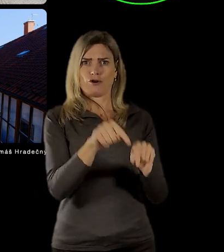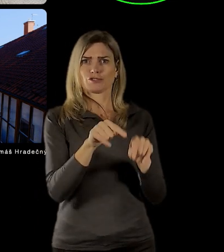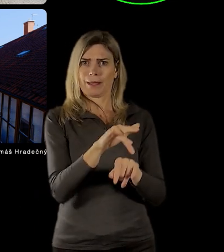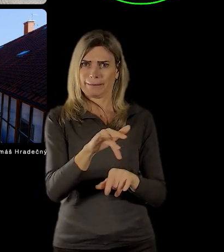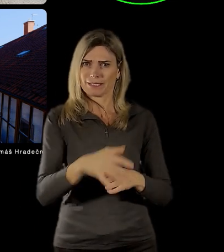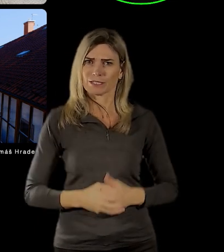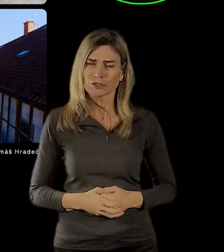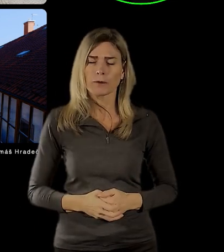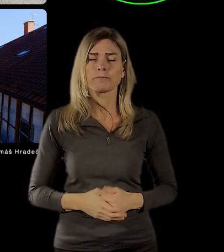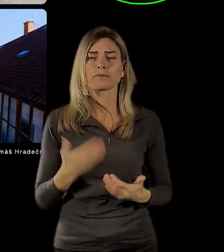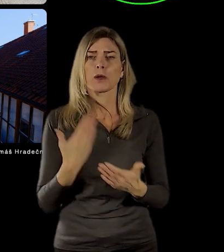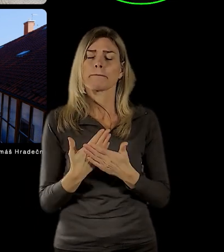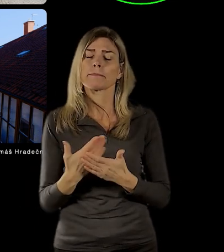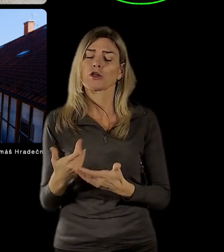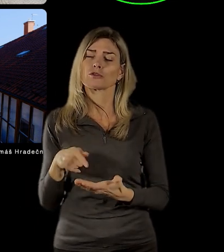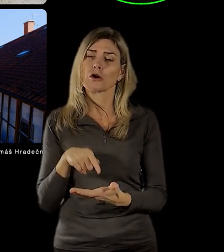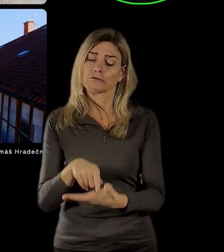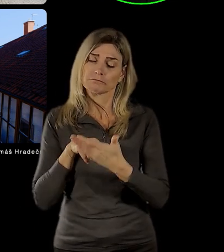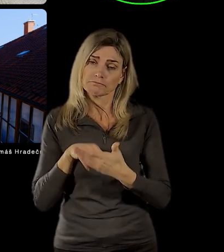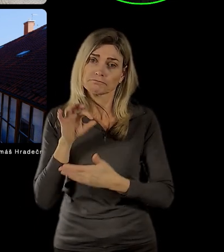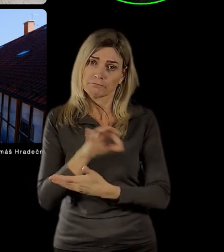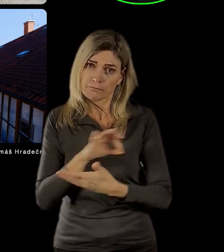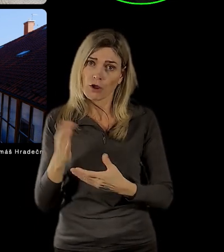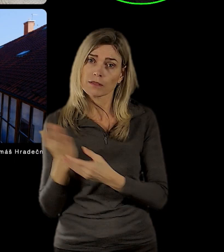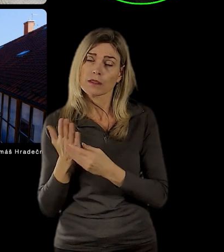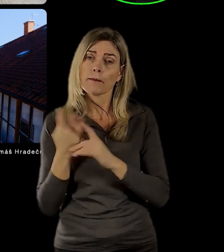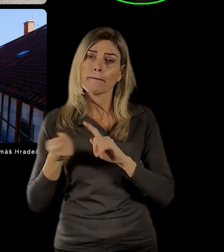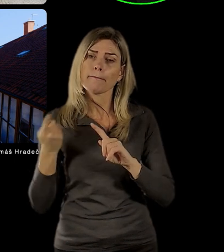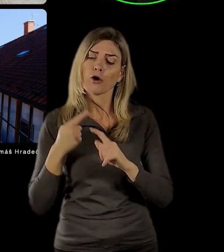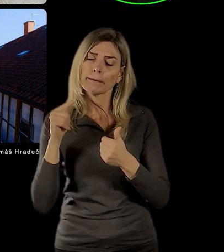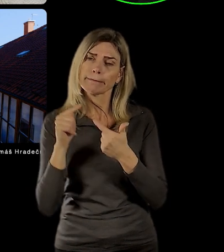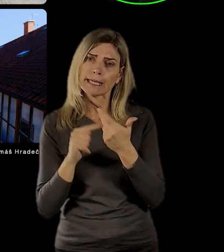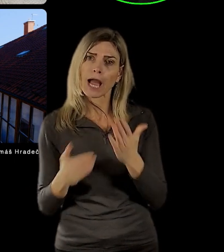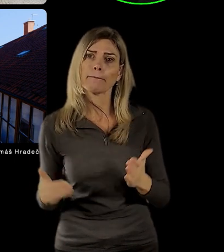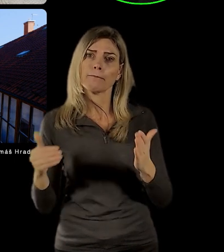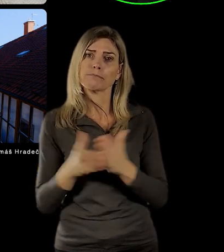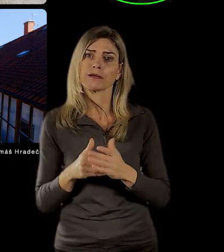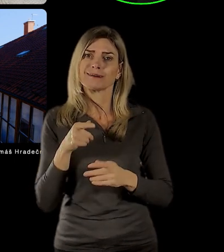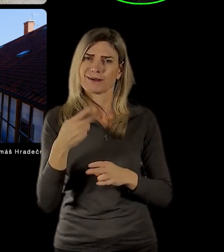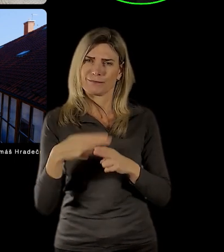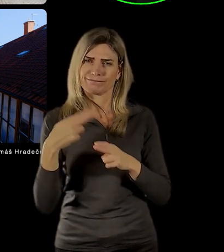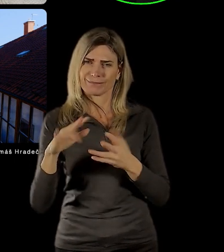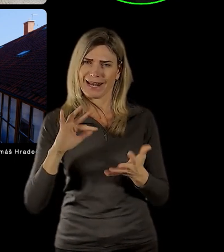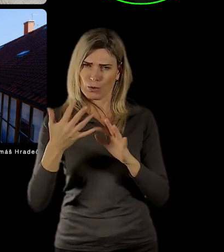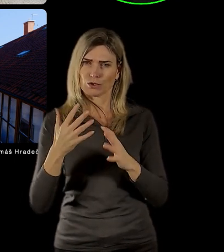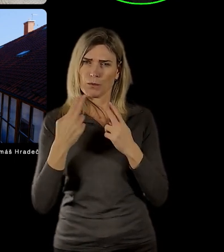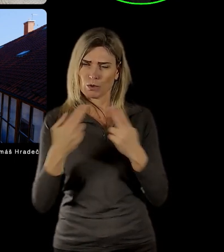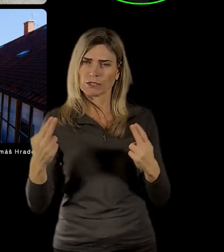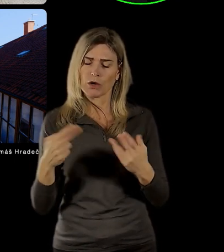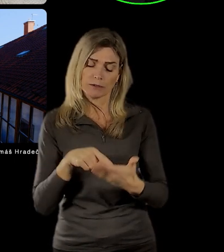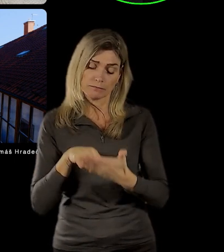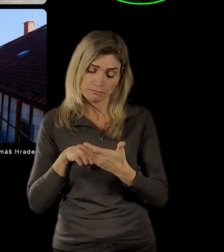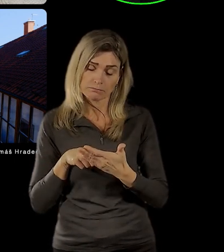převzali, nebo který byl pro nás podkladem při zpracování projektu, odpovídá